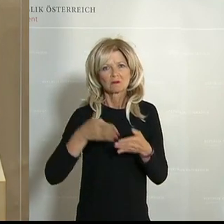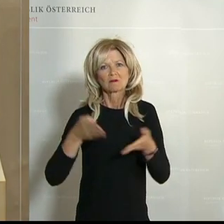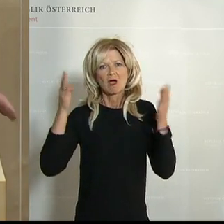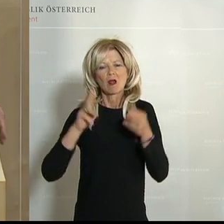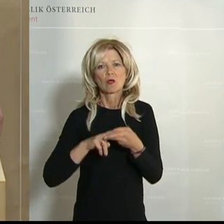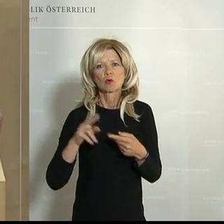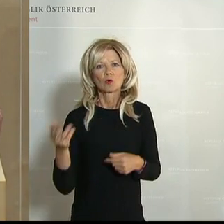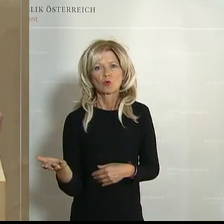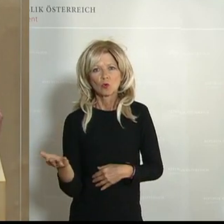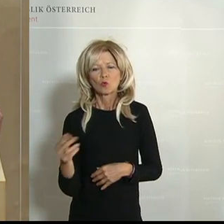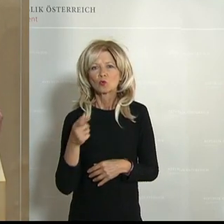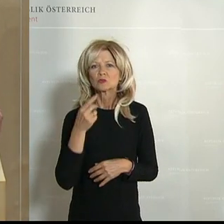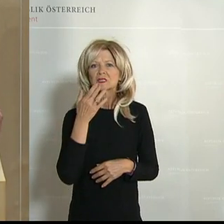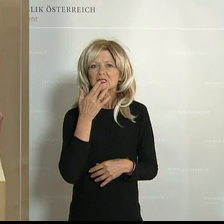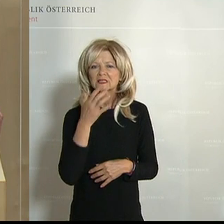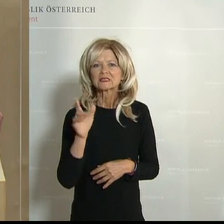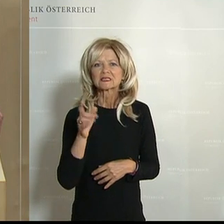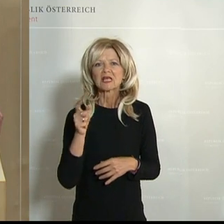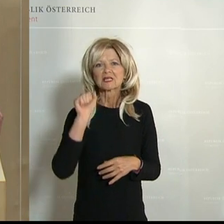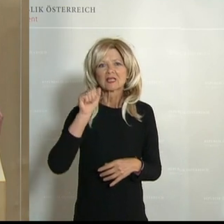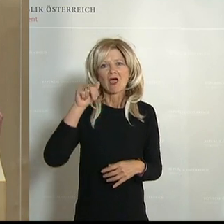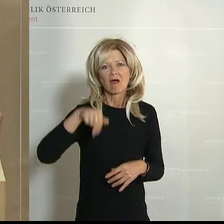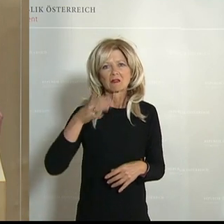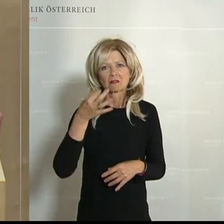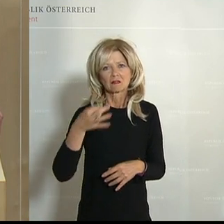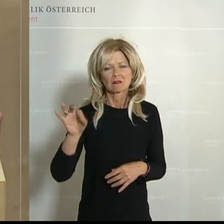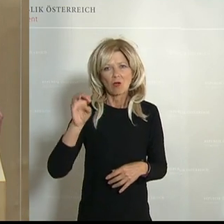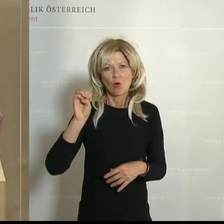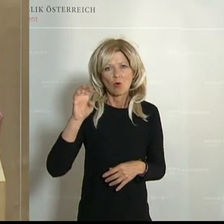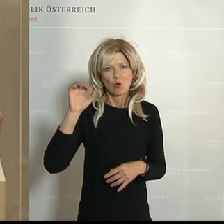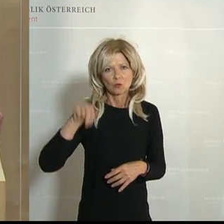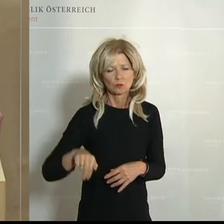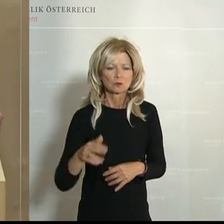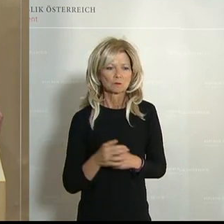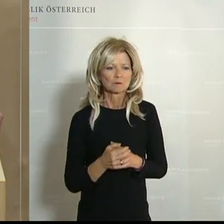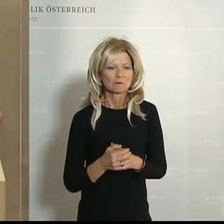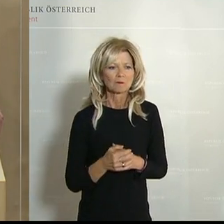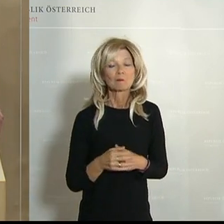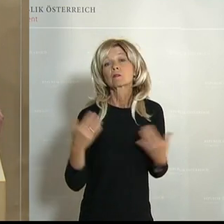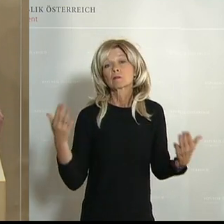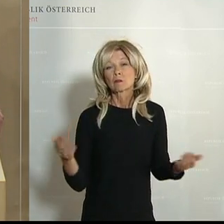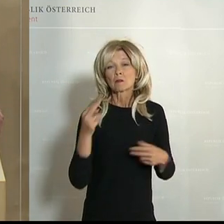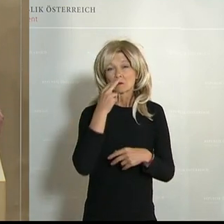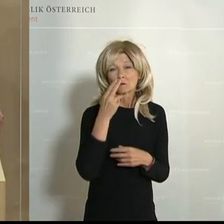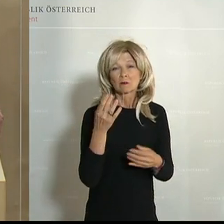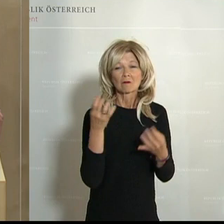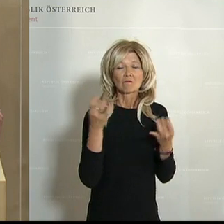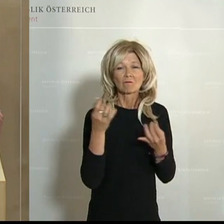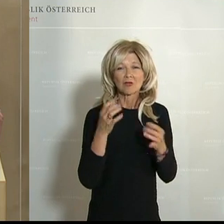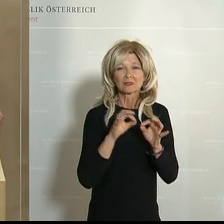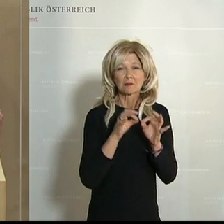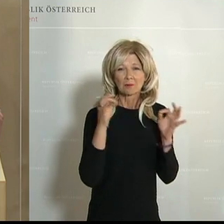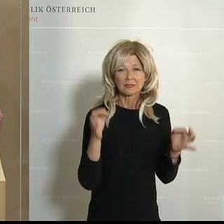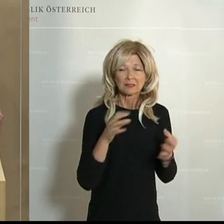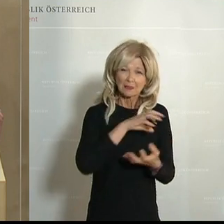Es löste genau das aus, was passiert, wenn man nicht abgestimmt ist, wenn man nicht vorbereitet ist. Man löst Panik